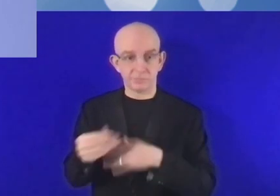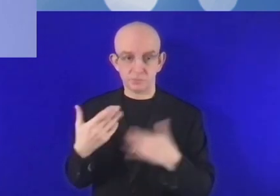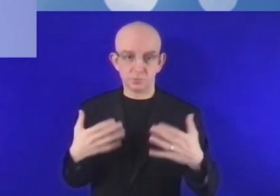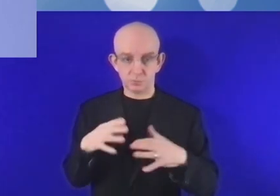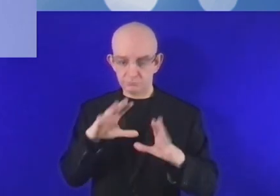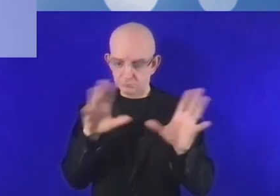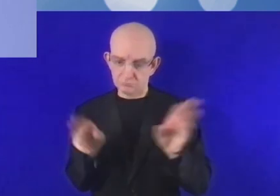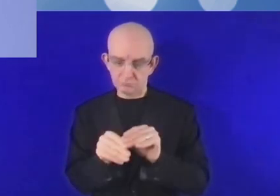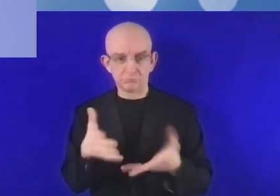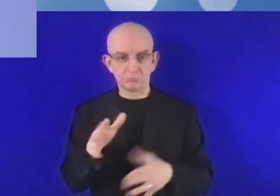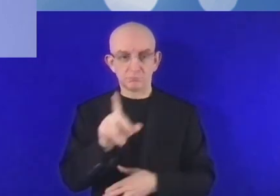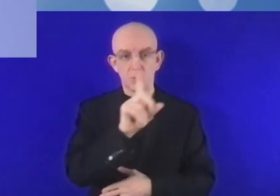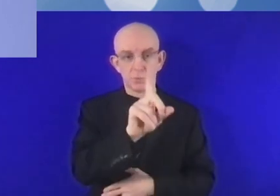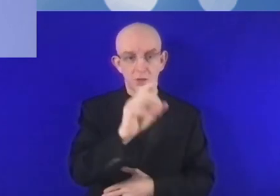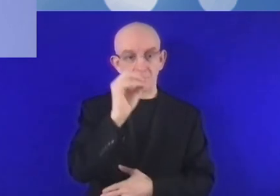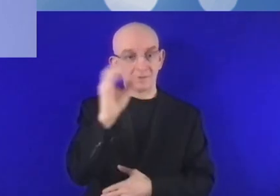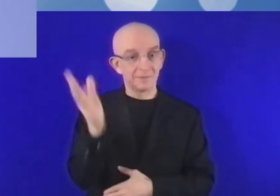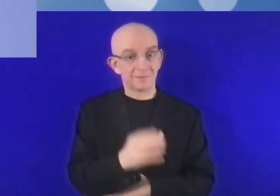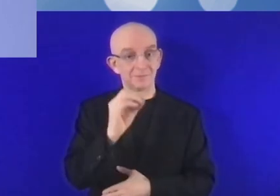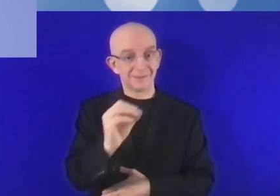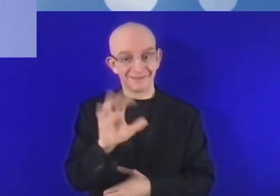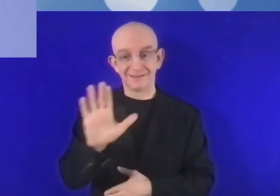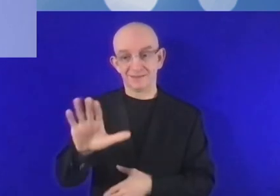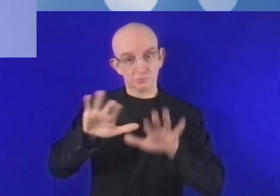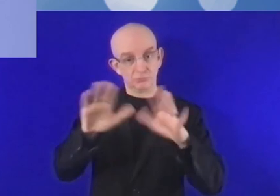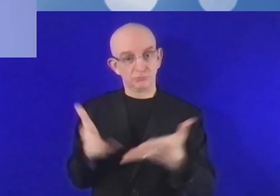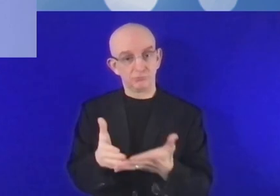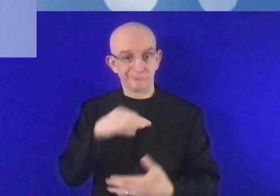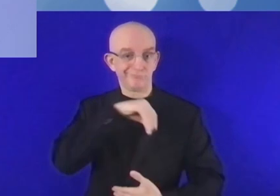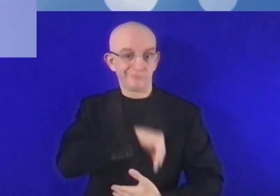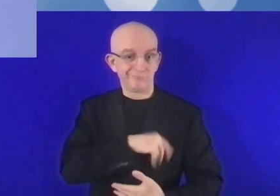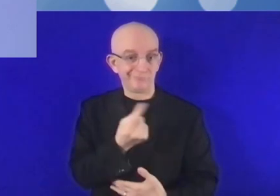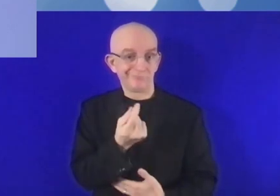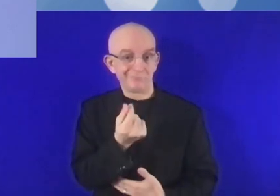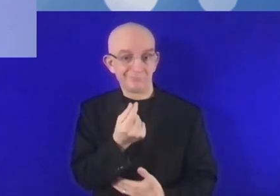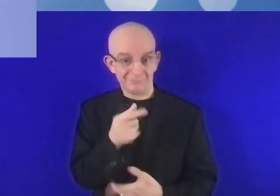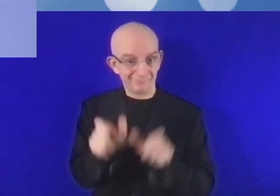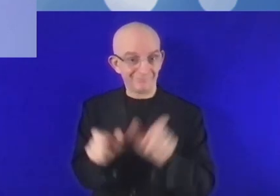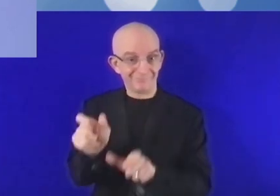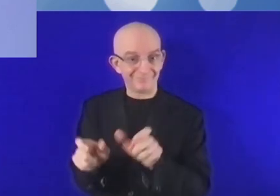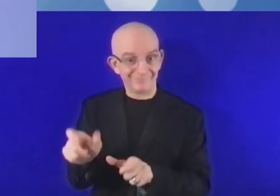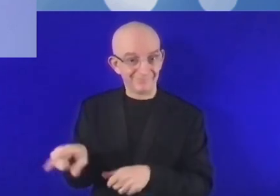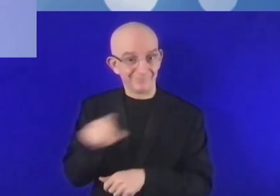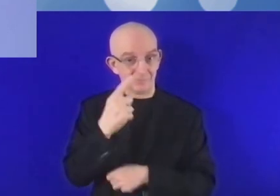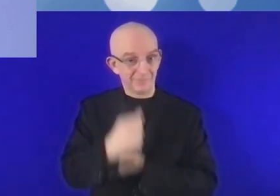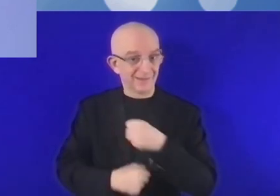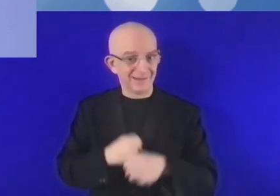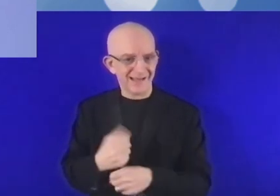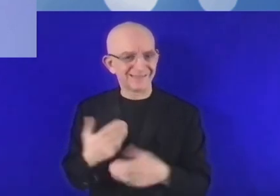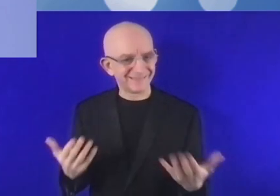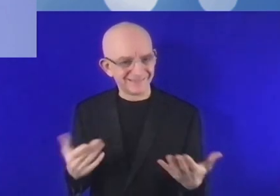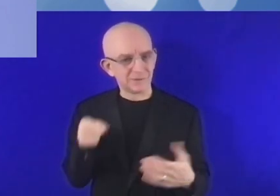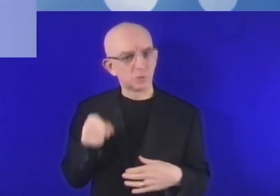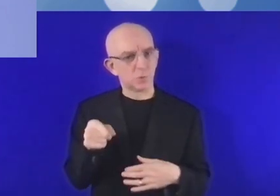primordiales au monde, c'est 1% de PIB par an. Donc il y a un gouffre de financement.